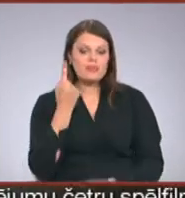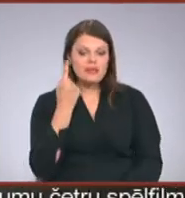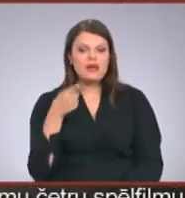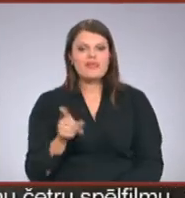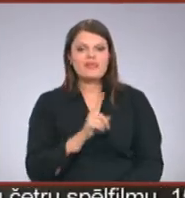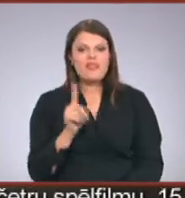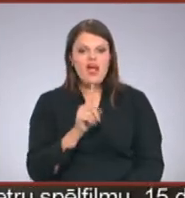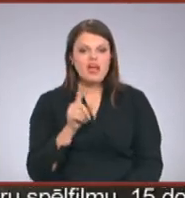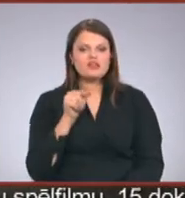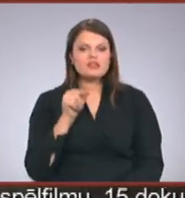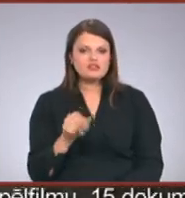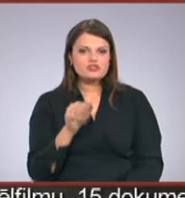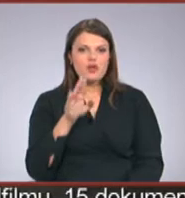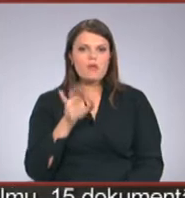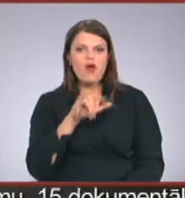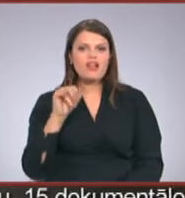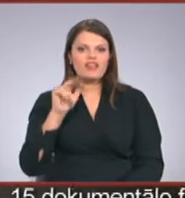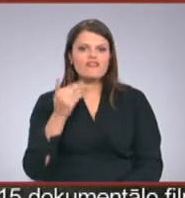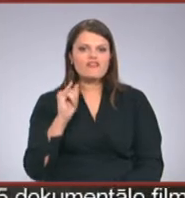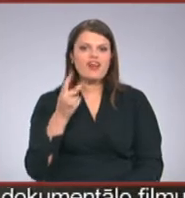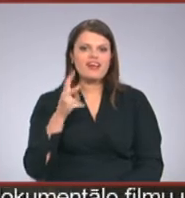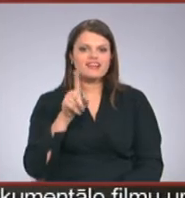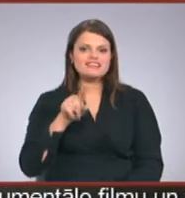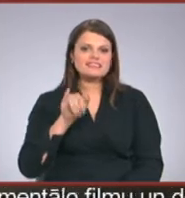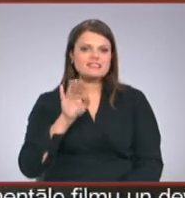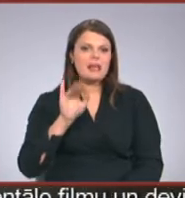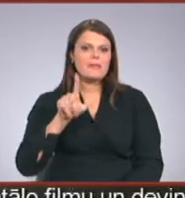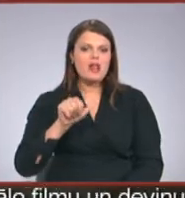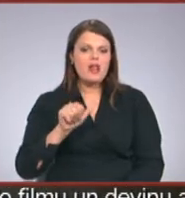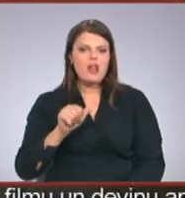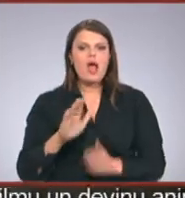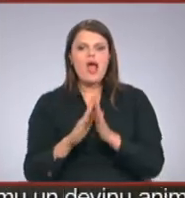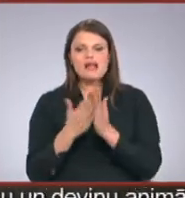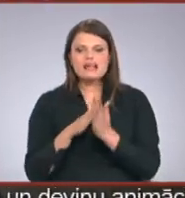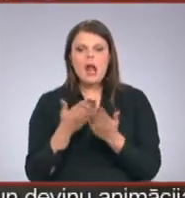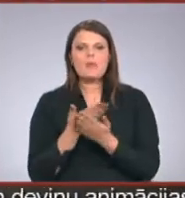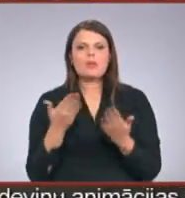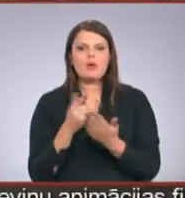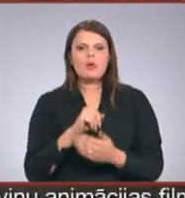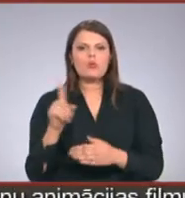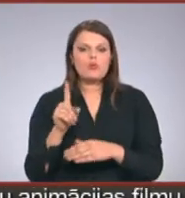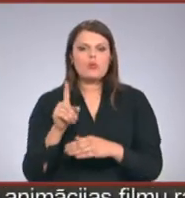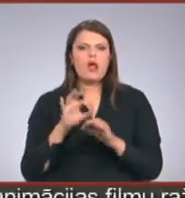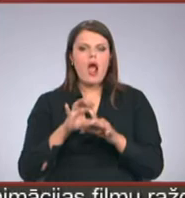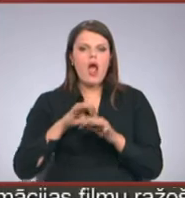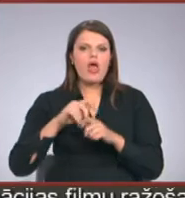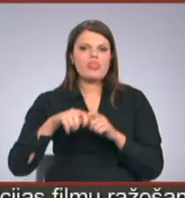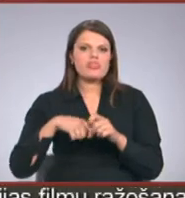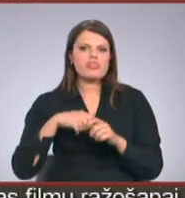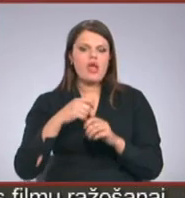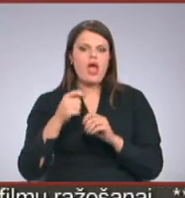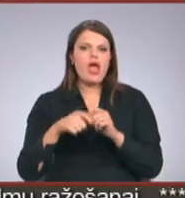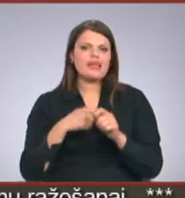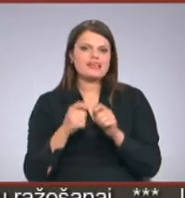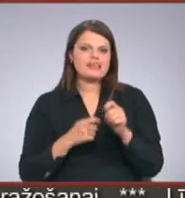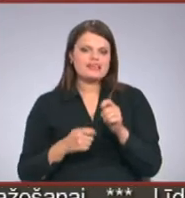šī Molīna faksimīla izdevums, kas ir ādā iesietas. Tas ir viss